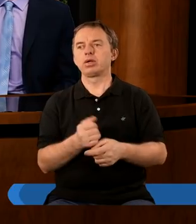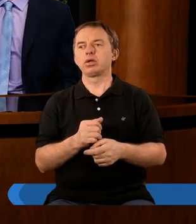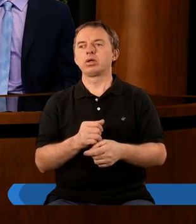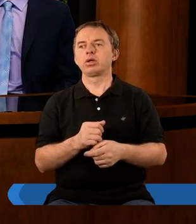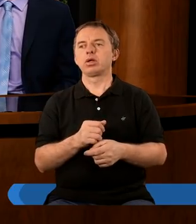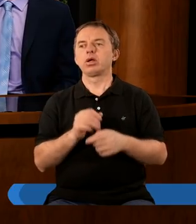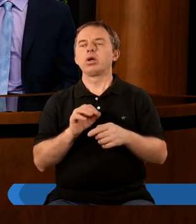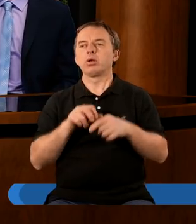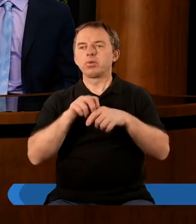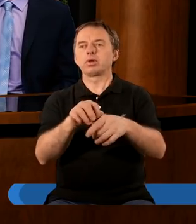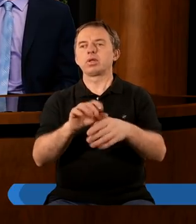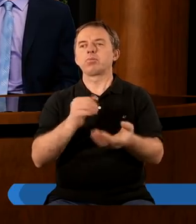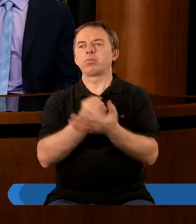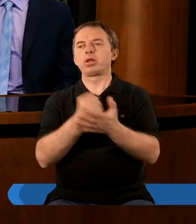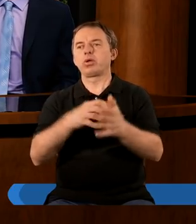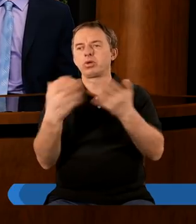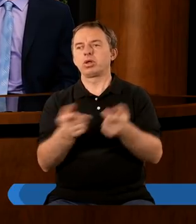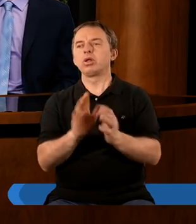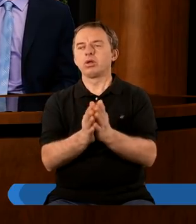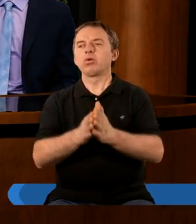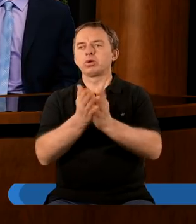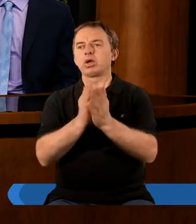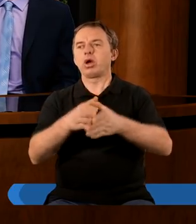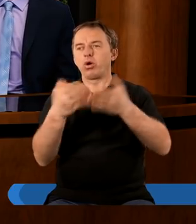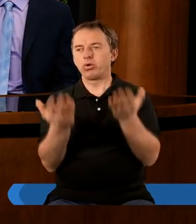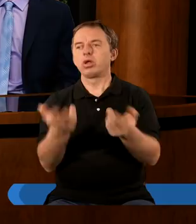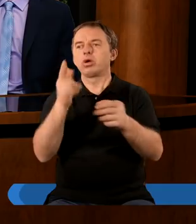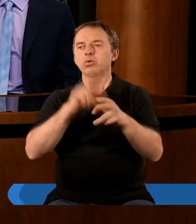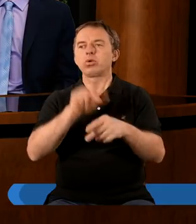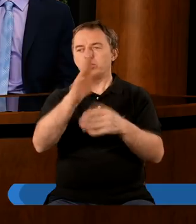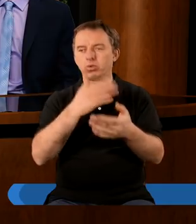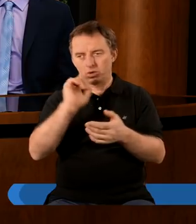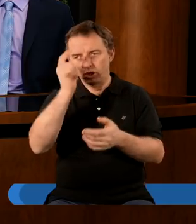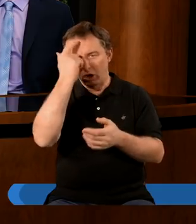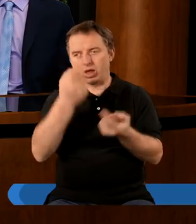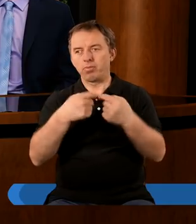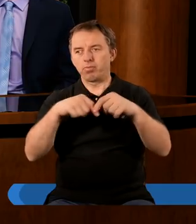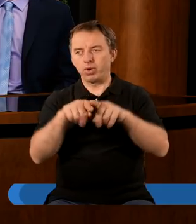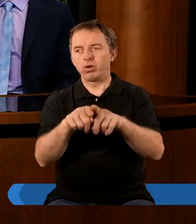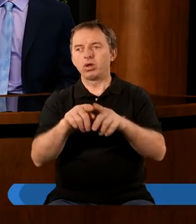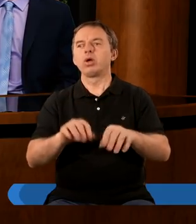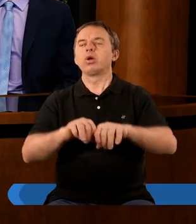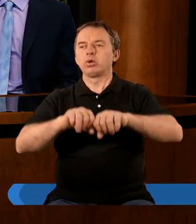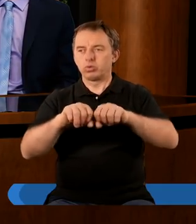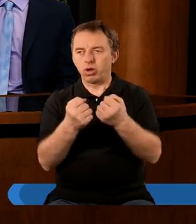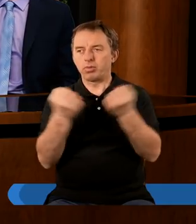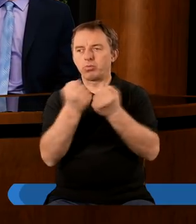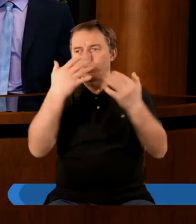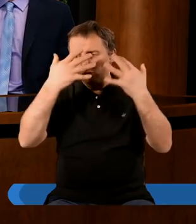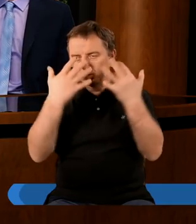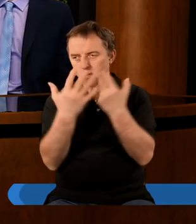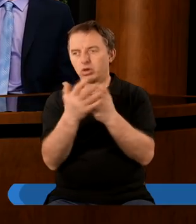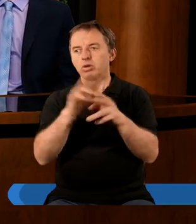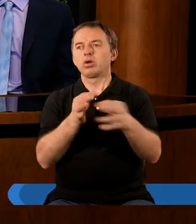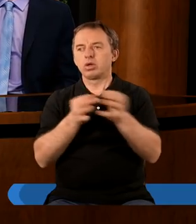poprowadzić Pan zbawienia dalej, by tą księgę otworzyć. Jedyny, który właśnie tą rolę mógł pełnić, który złamał mocy ciemności. To jest